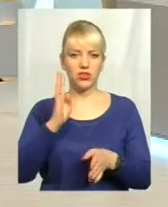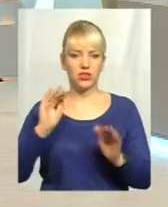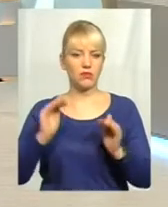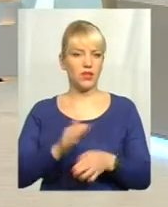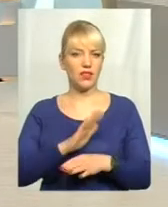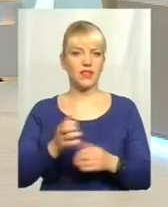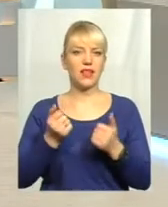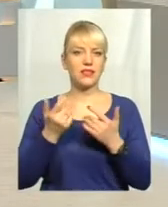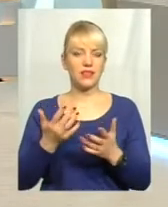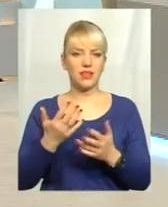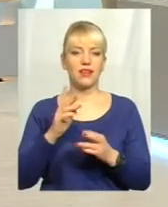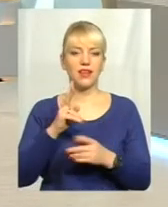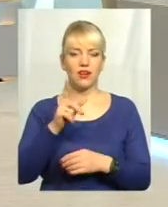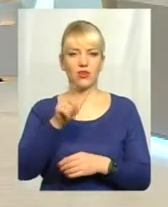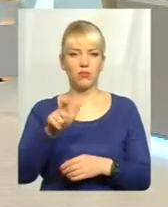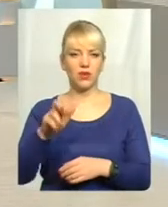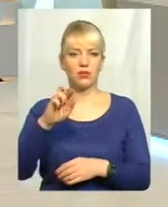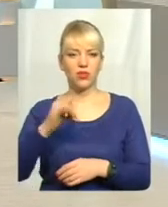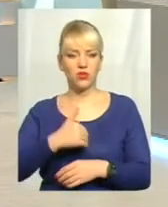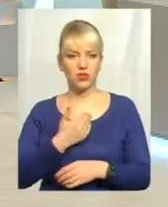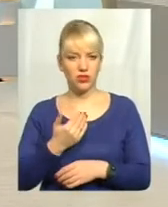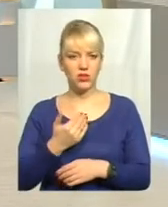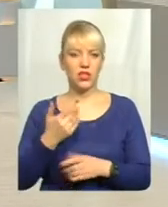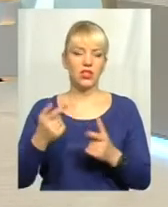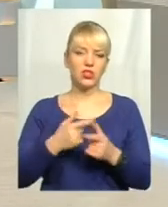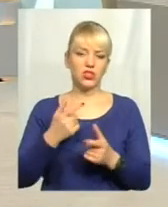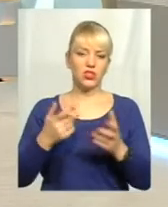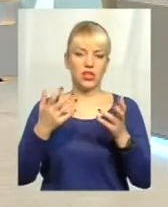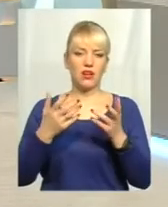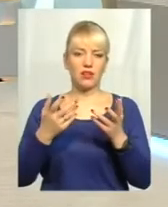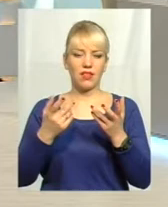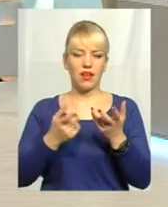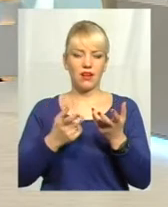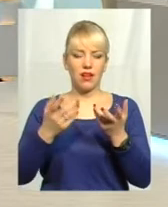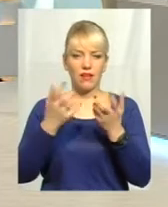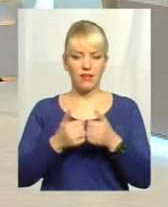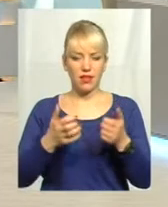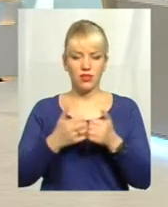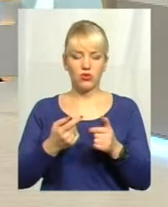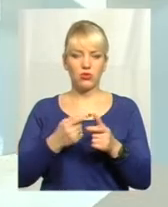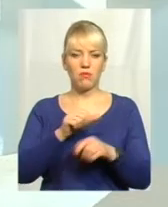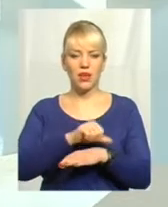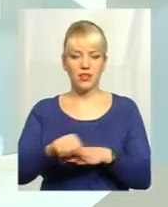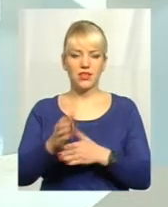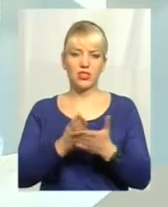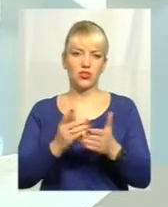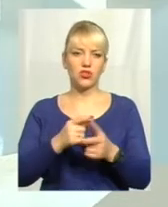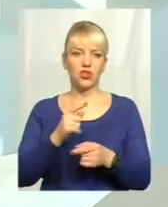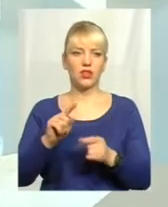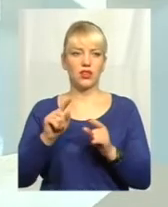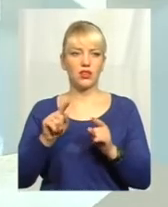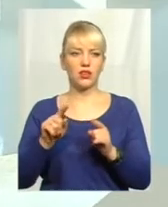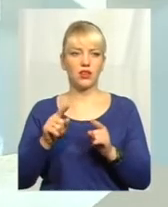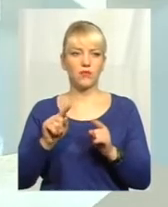настільки, як громадянам би хотілося. От чи аналізують в міграційній службі, чому так? Давайте